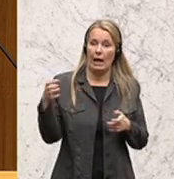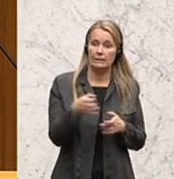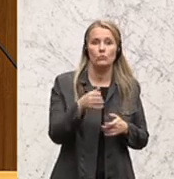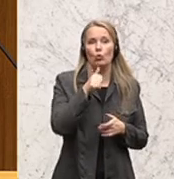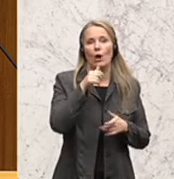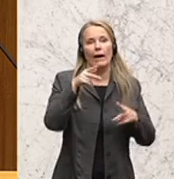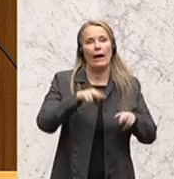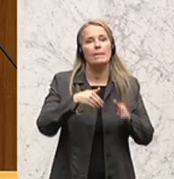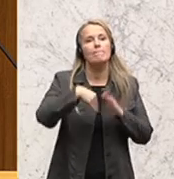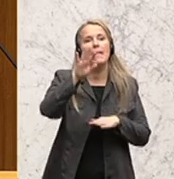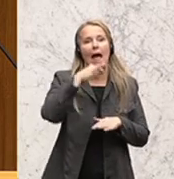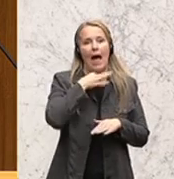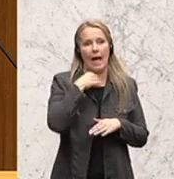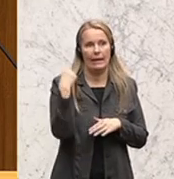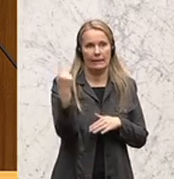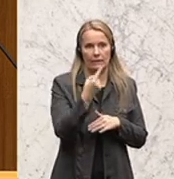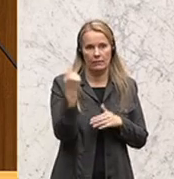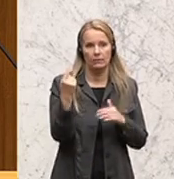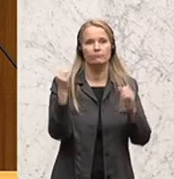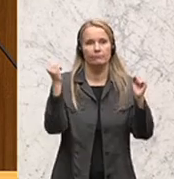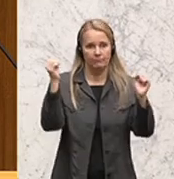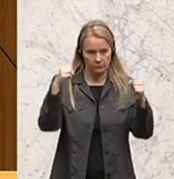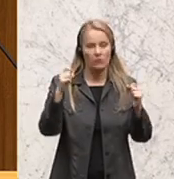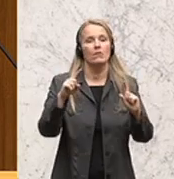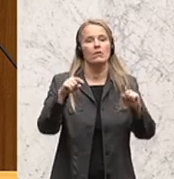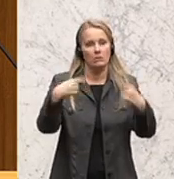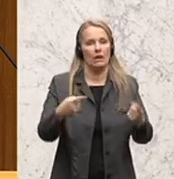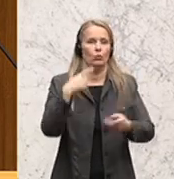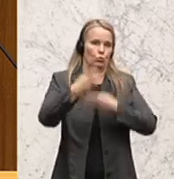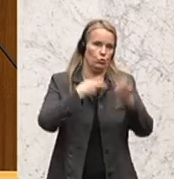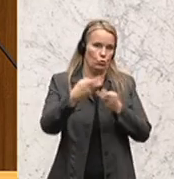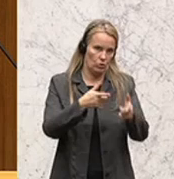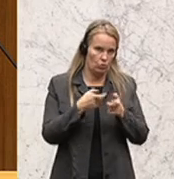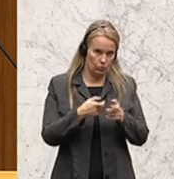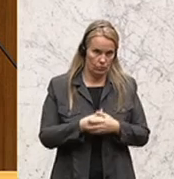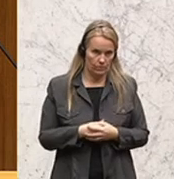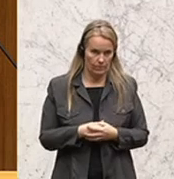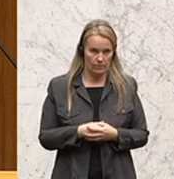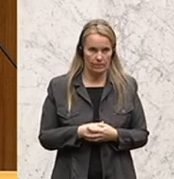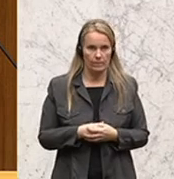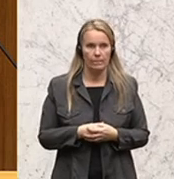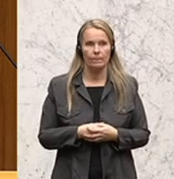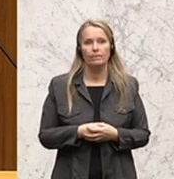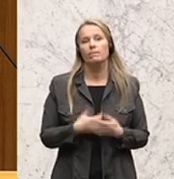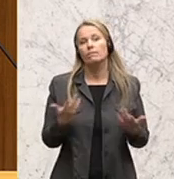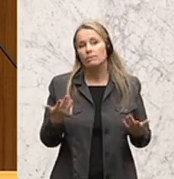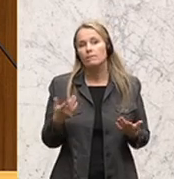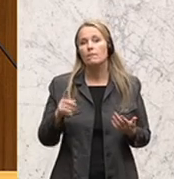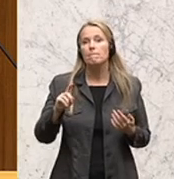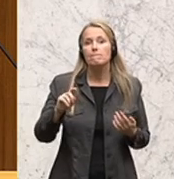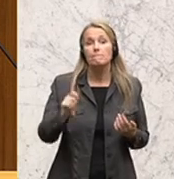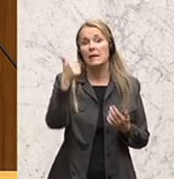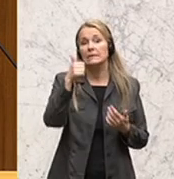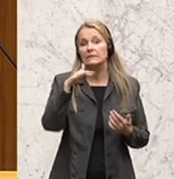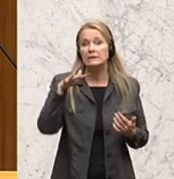der Mehrheit oder es war der Mehrheit des Hauses vorbehalten, dieses Instrument einzusetzen. Das ist zwar in den meisten